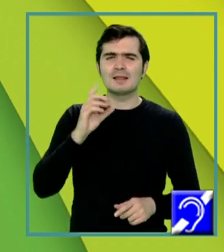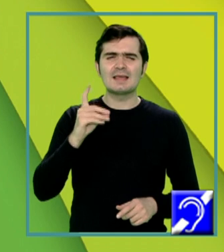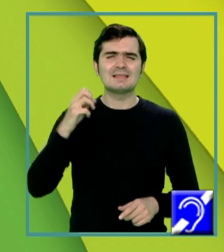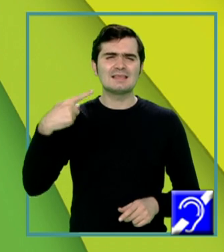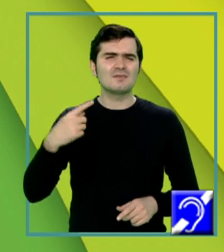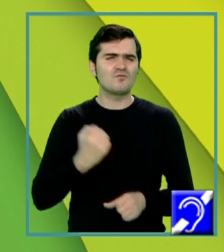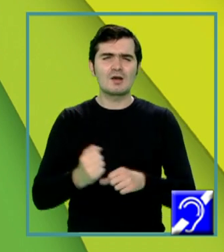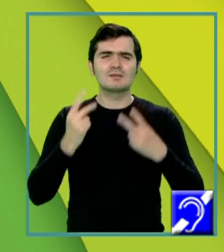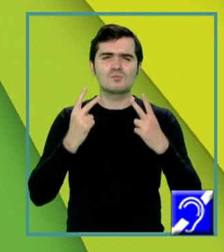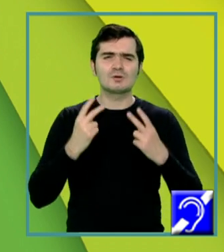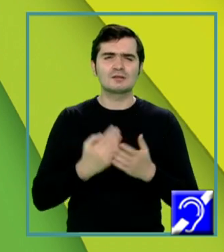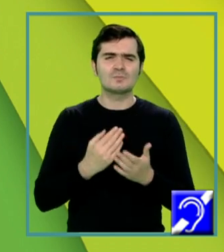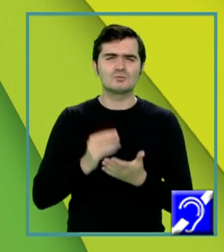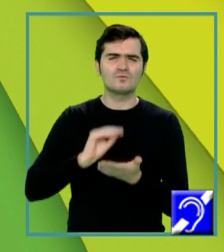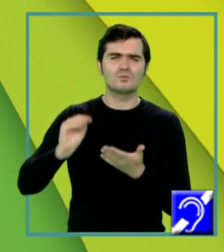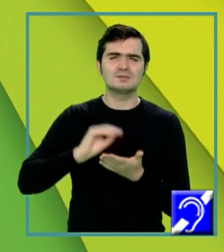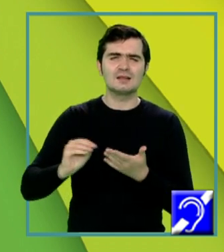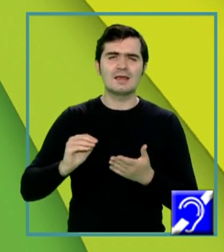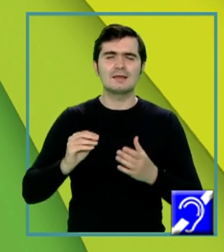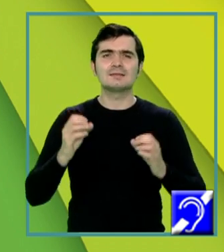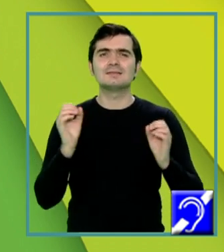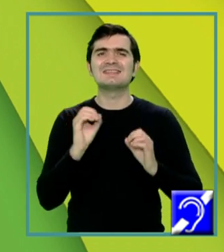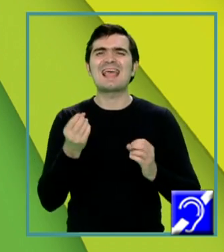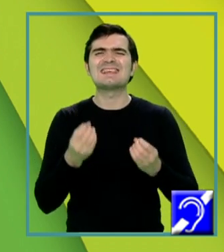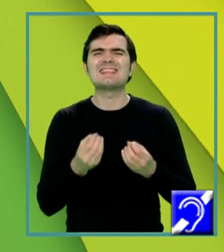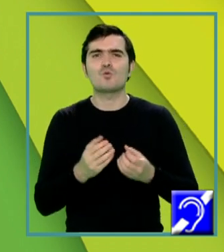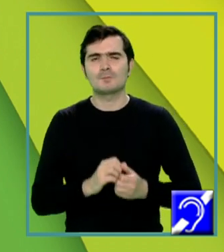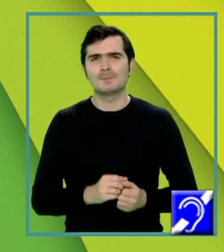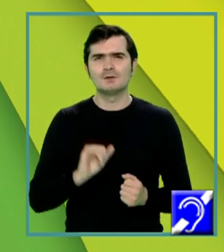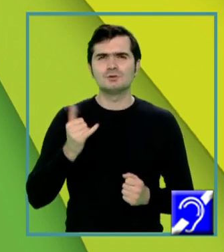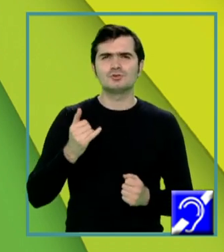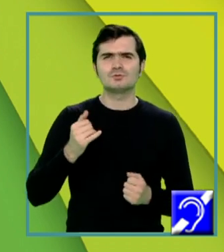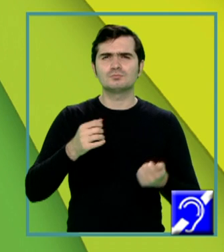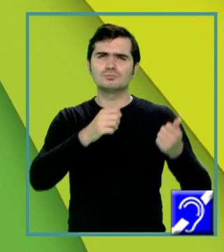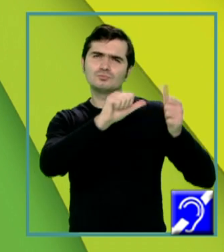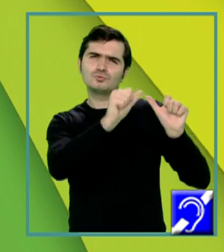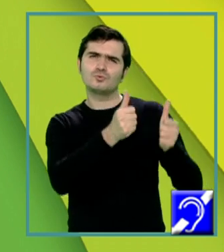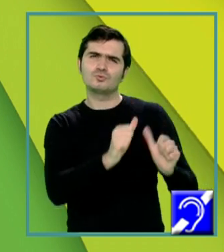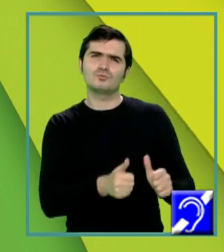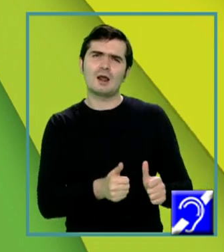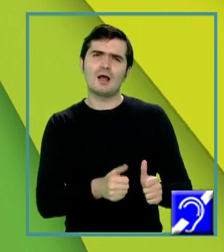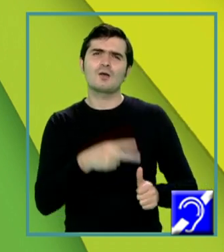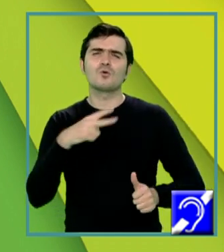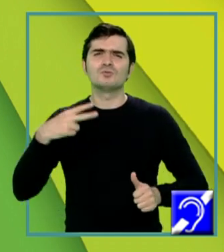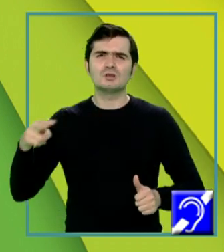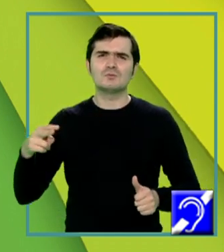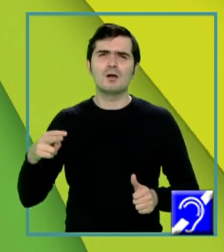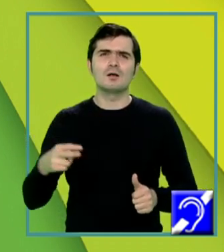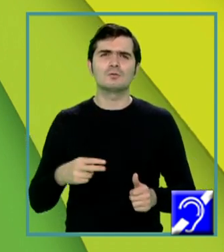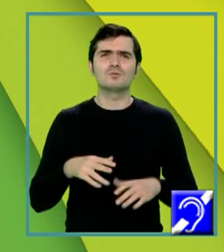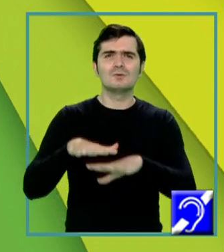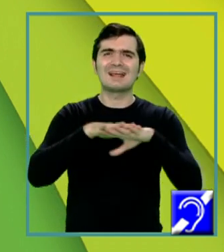funcțiile testiculare. Apoi, structura continuă cu tubii dreți și rețeaua